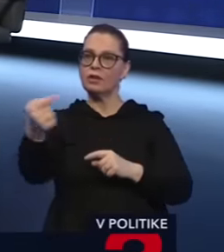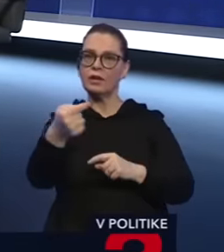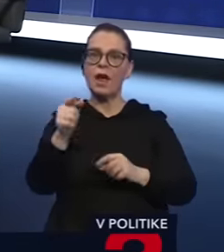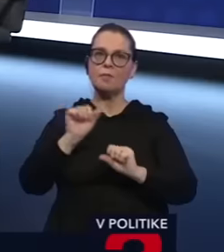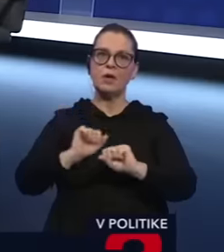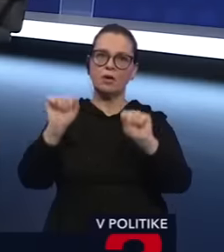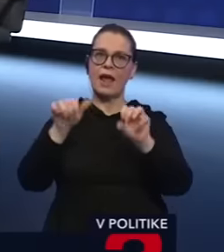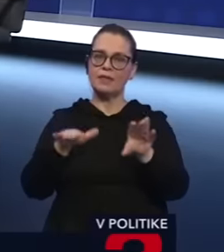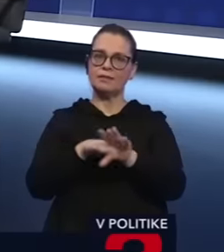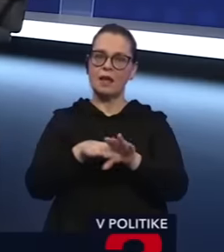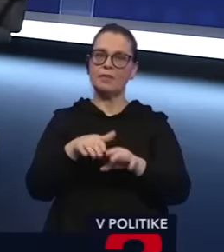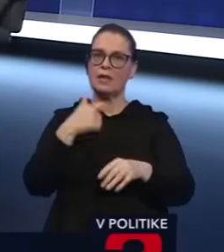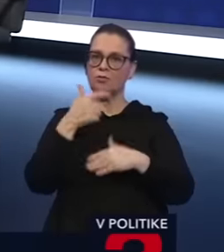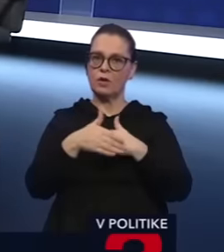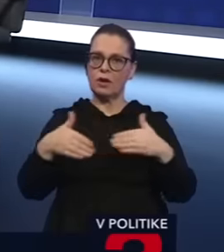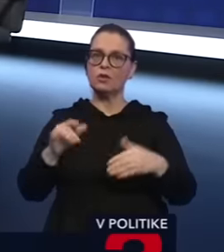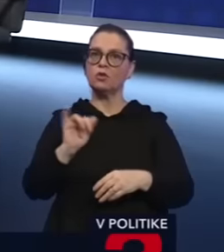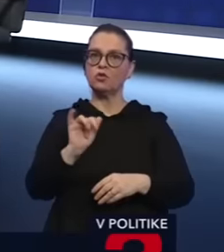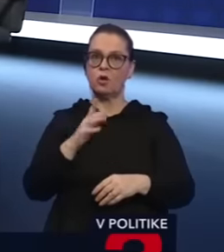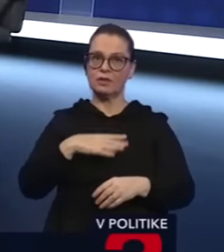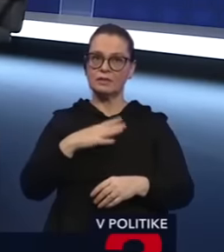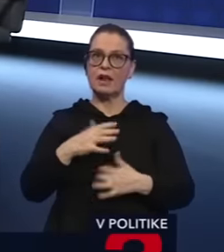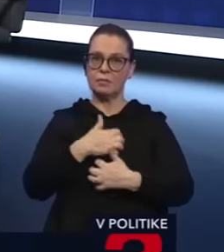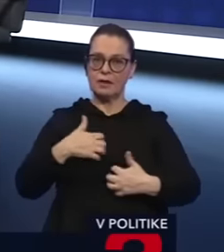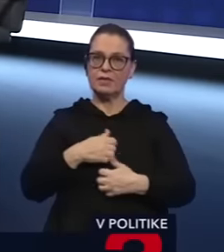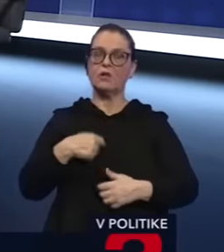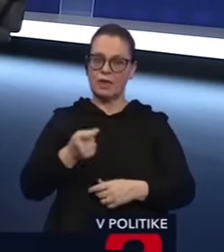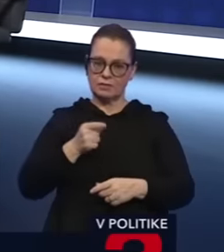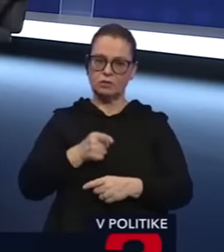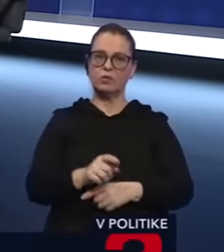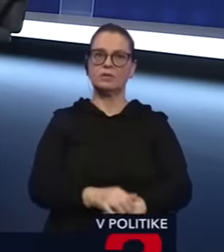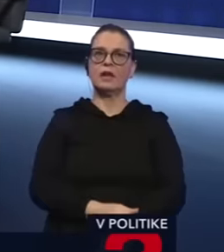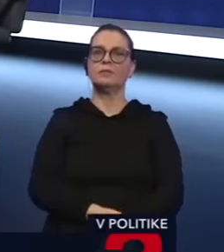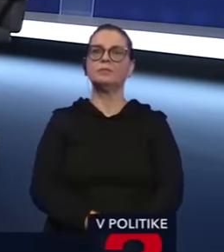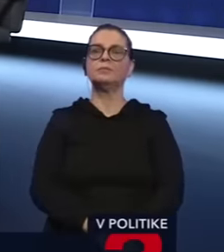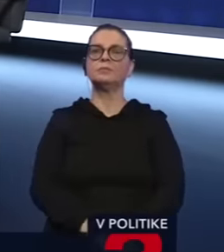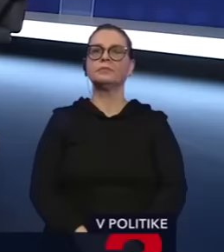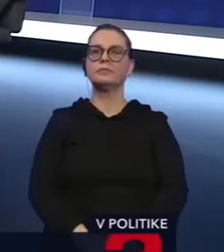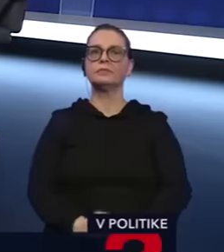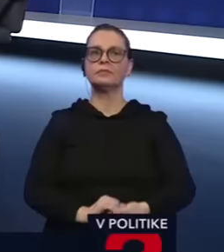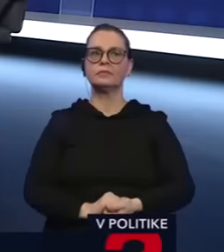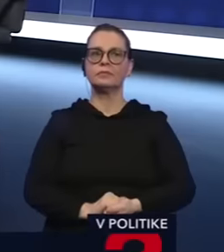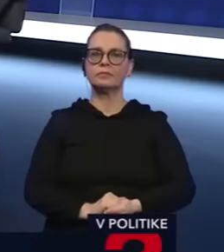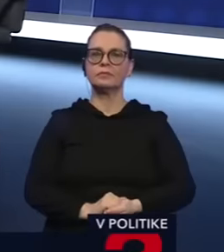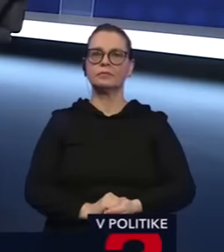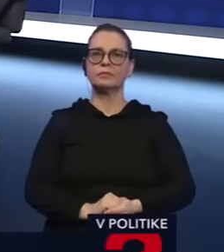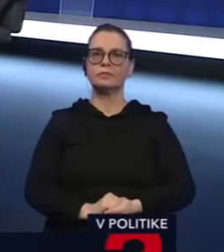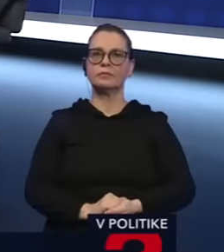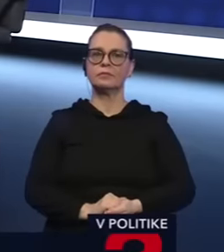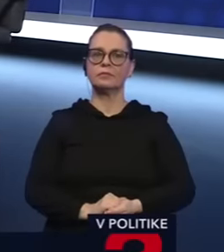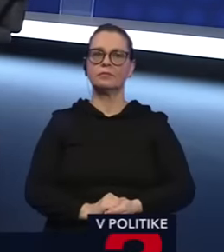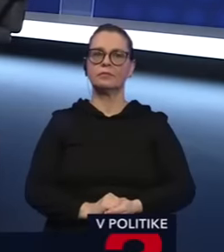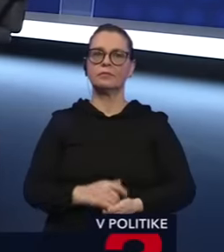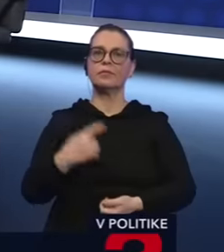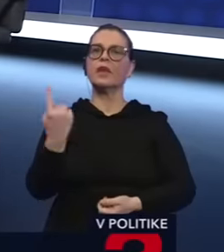aby ochránili zamestnancov Národnej rady. A kto chcel a mal tú snahu, tak sa tam dostal. Potrebali ste ho hlasovať. A aj tí poslanci chceli slobodne tam ísť.